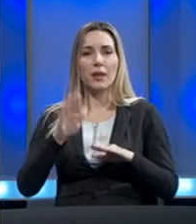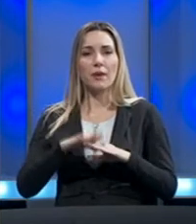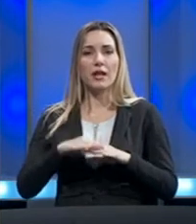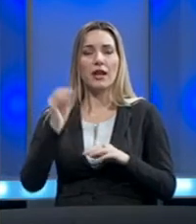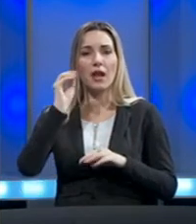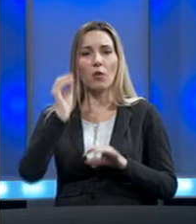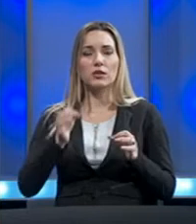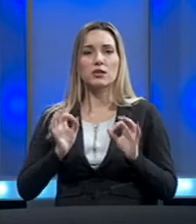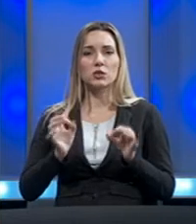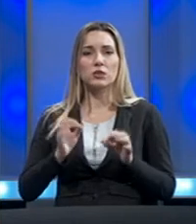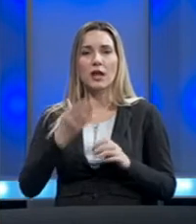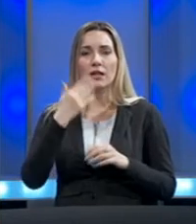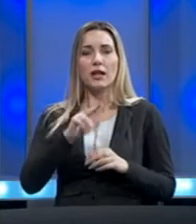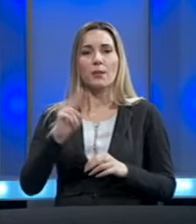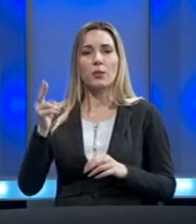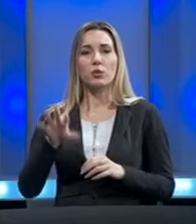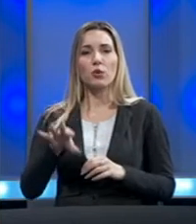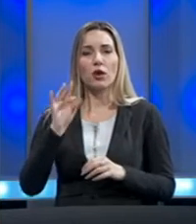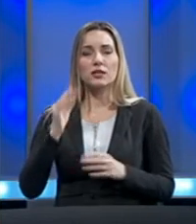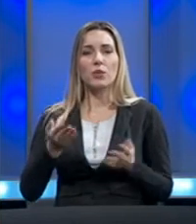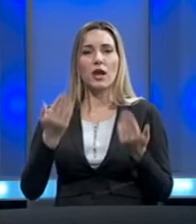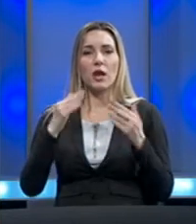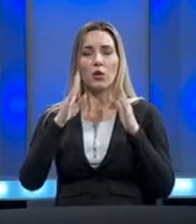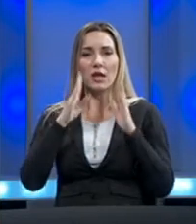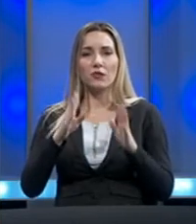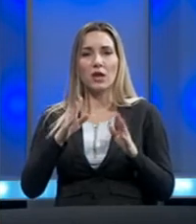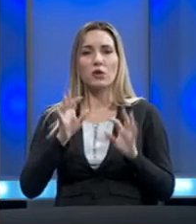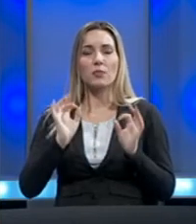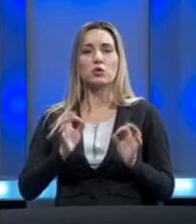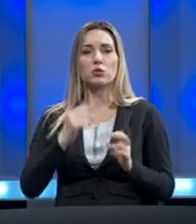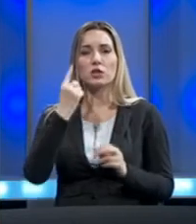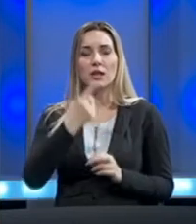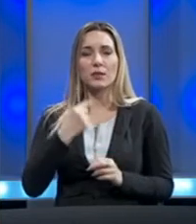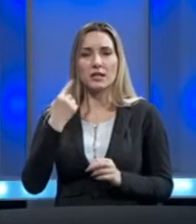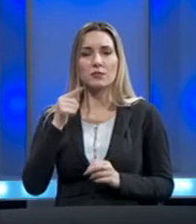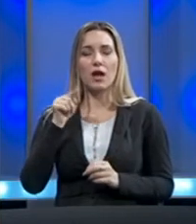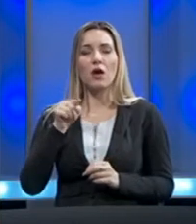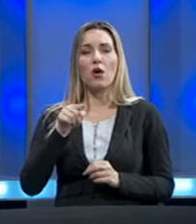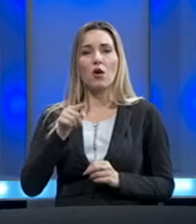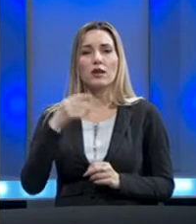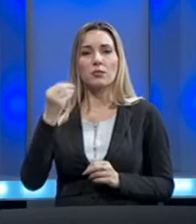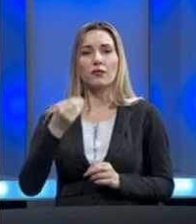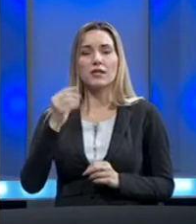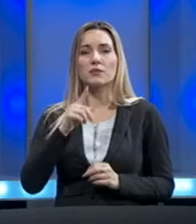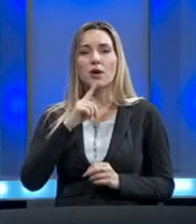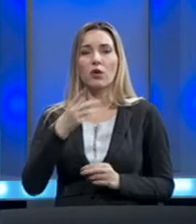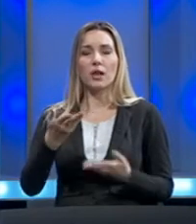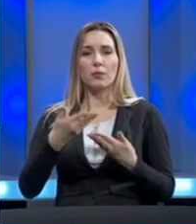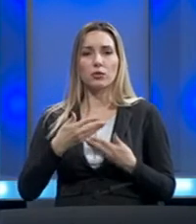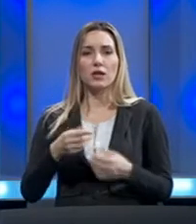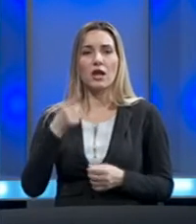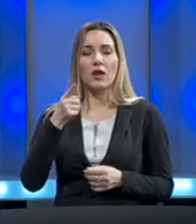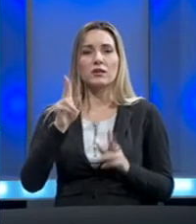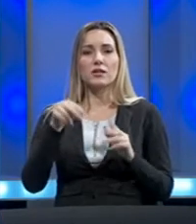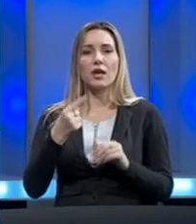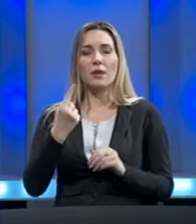struci, da prosto nemamo drugog izbora nego da vjerujemo stručnim licima, onim vjestima koje nam pružaju. Da, ste